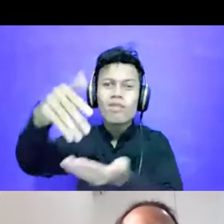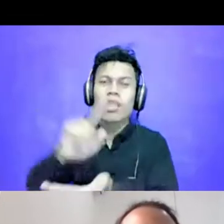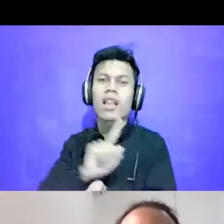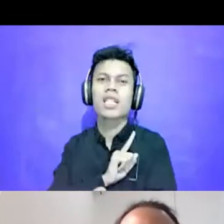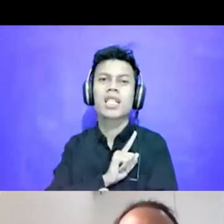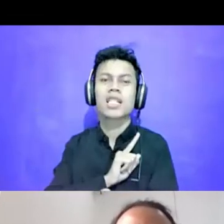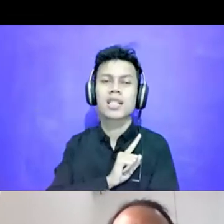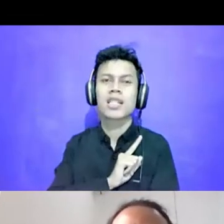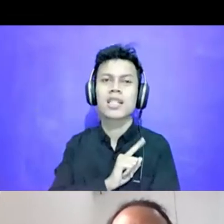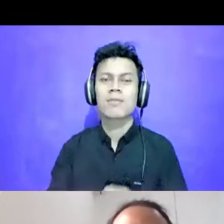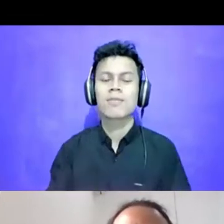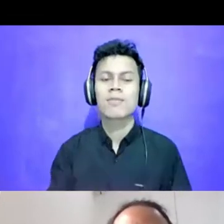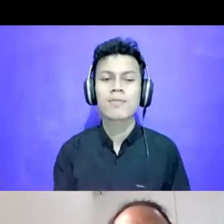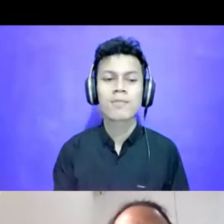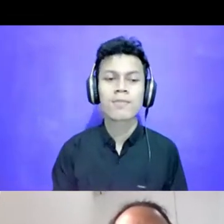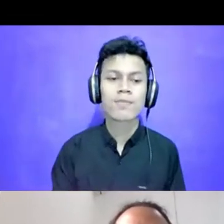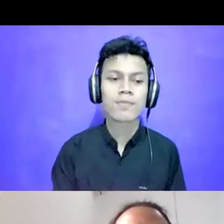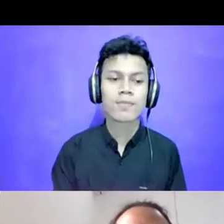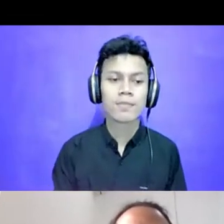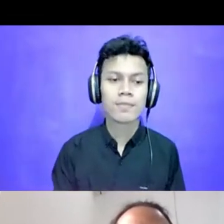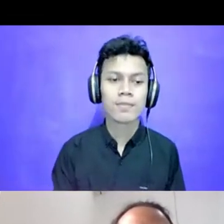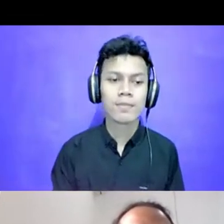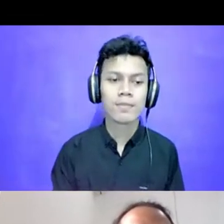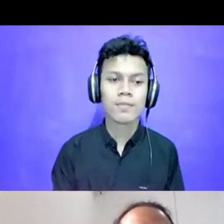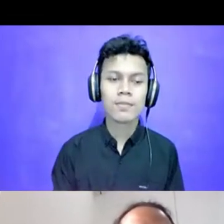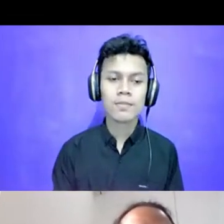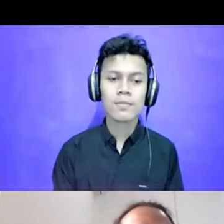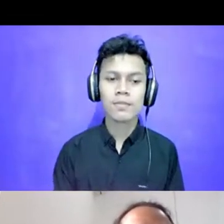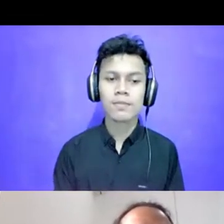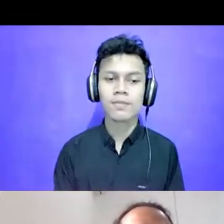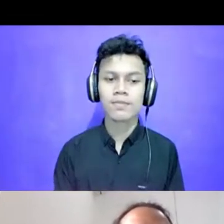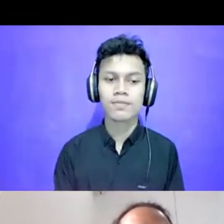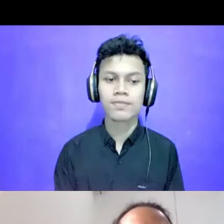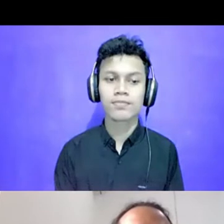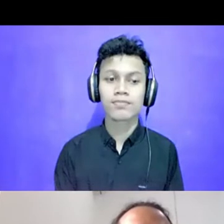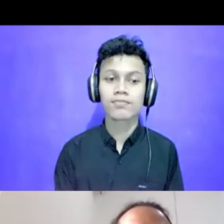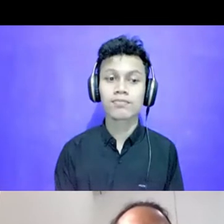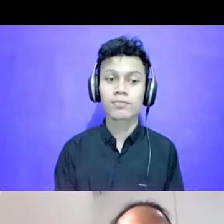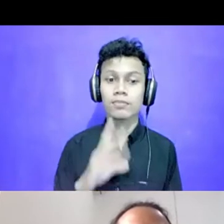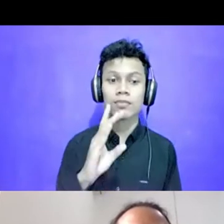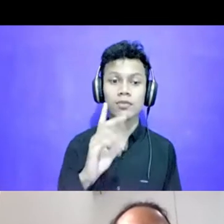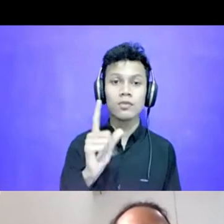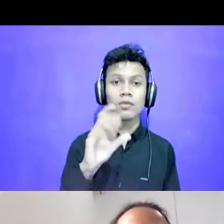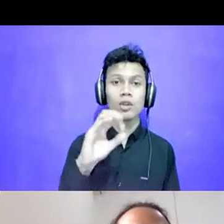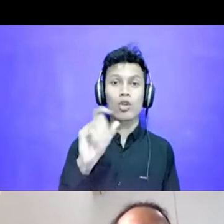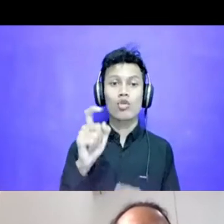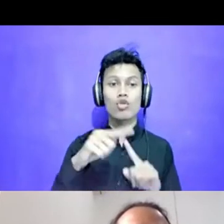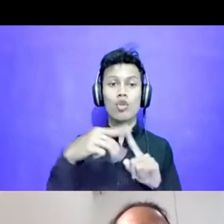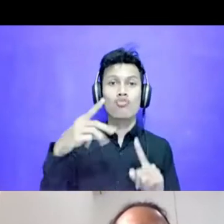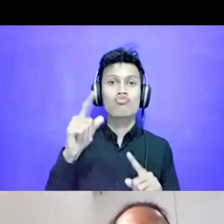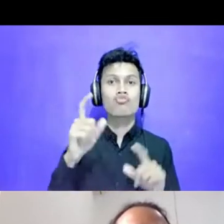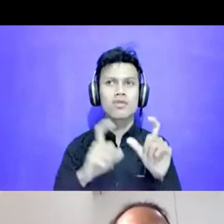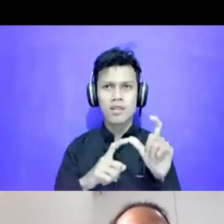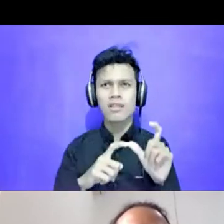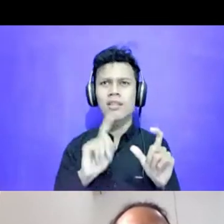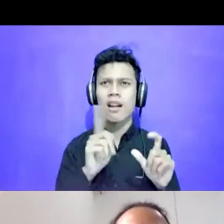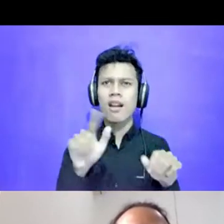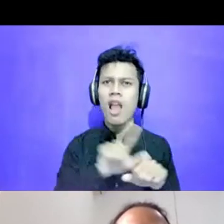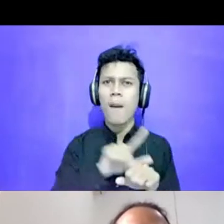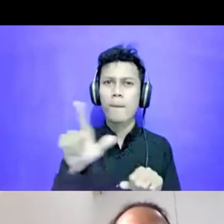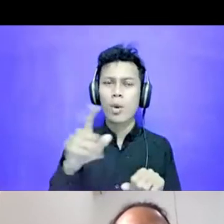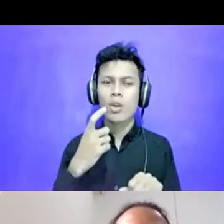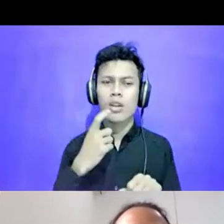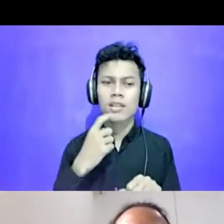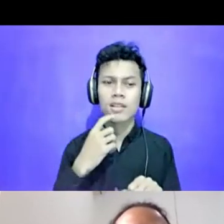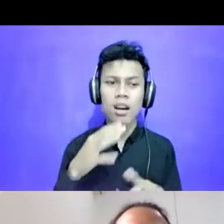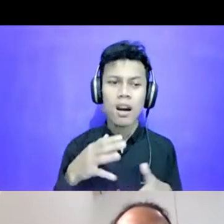Lakukan Kemudian Tadi Sejalan Dengan Itu Ternyata Rutes Grafik Juga Sama Mengeluarkan Laporan